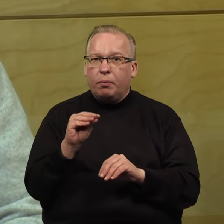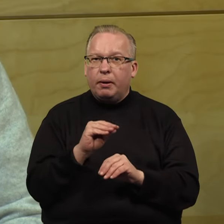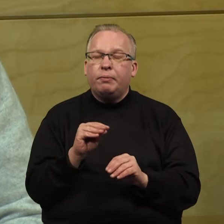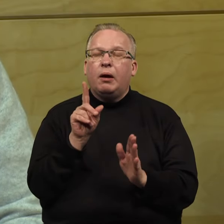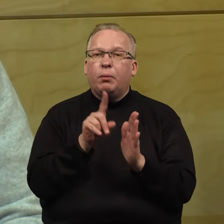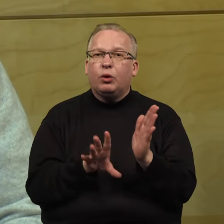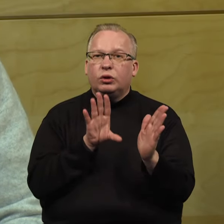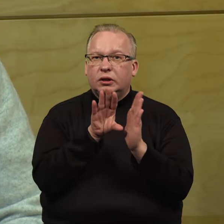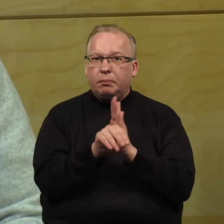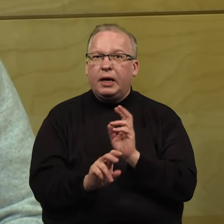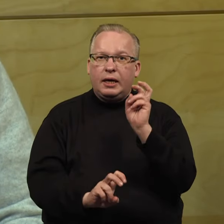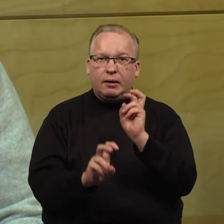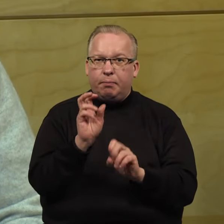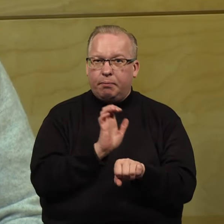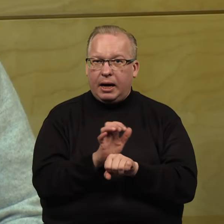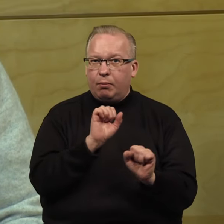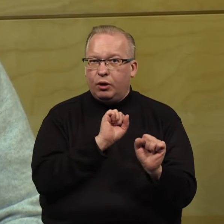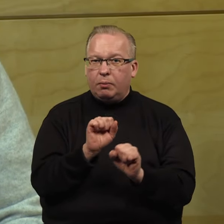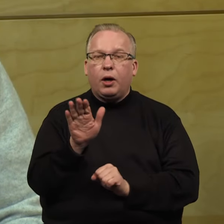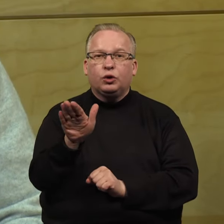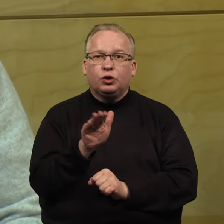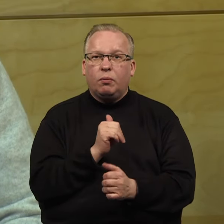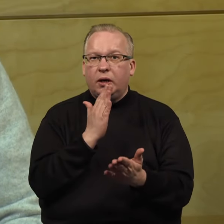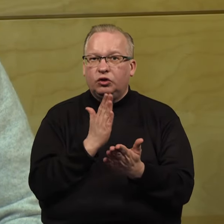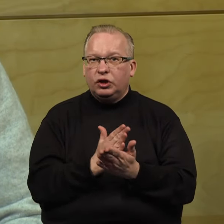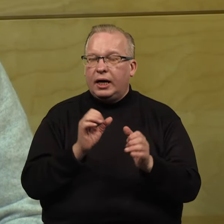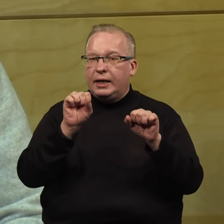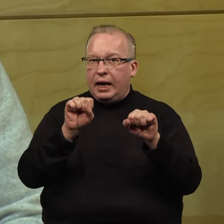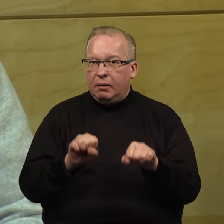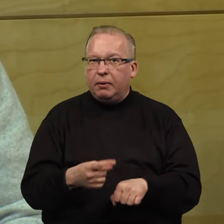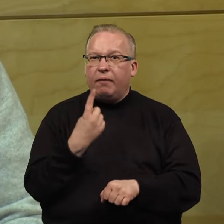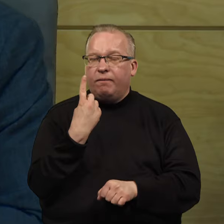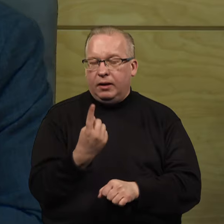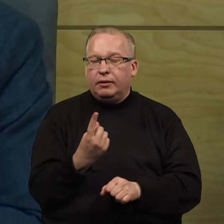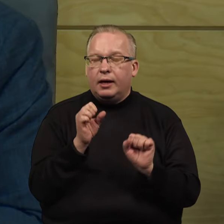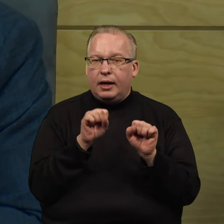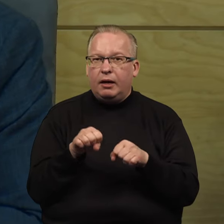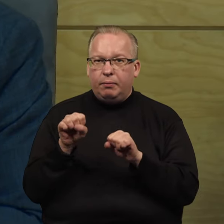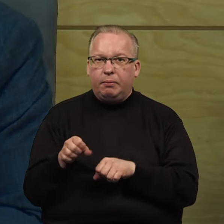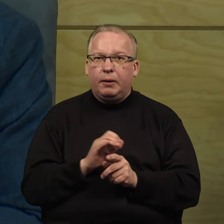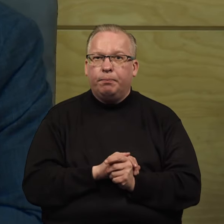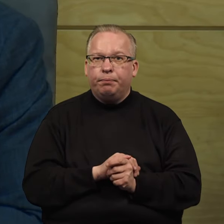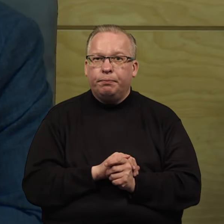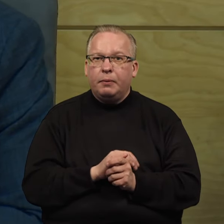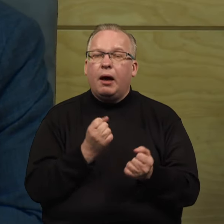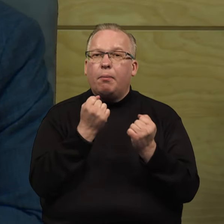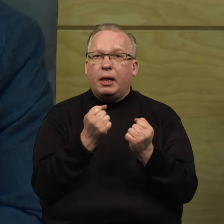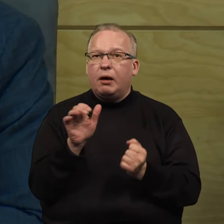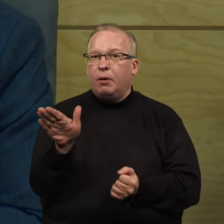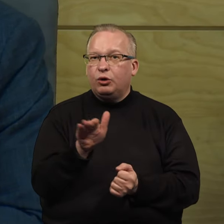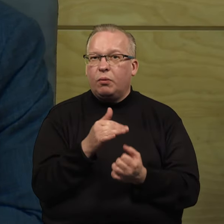investicijoms į gynybos pramonę. Taip pat skolintis tikrai yra galimybė ir yra vienas iš variantų. Palaikysime skolinimuosi